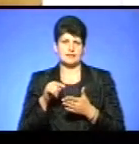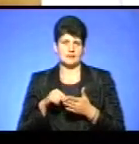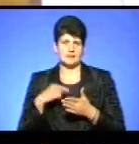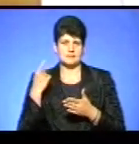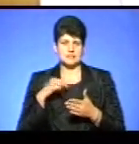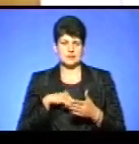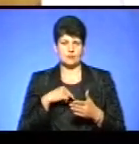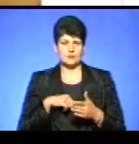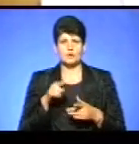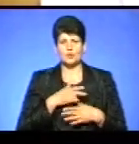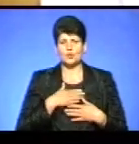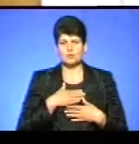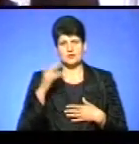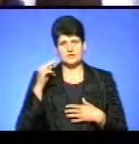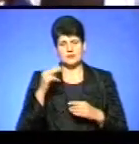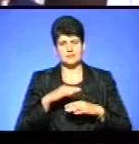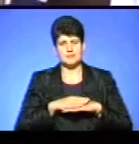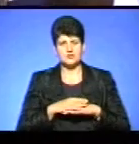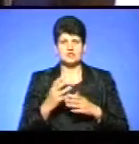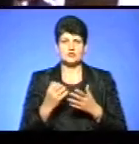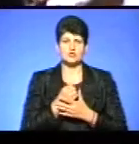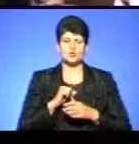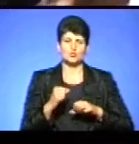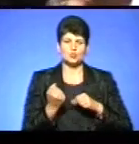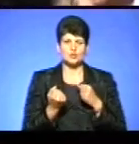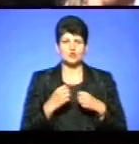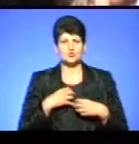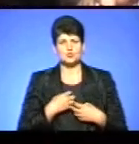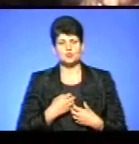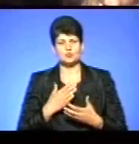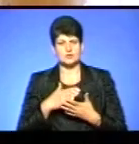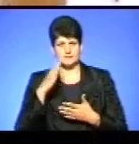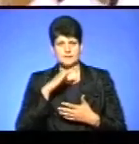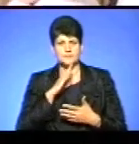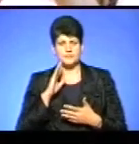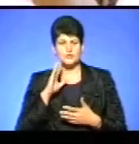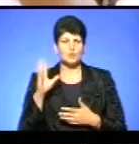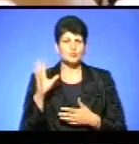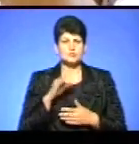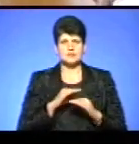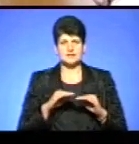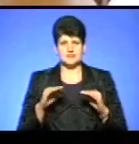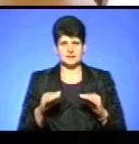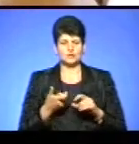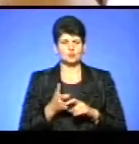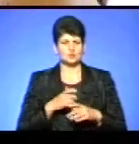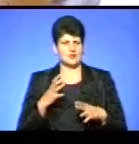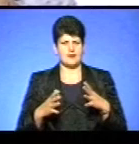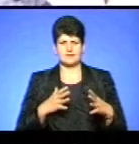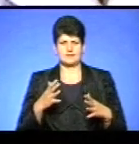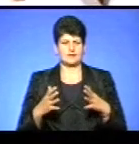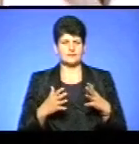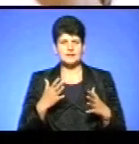Про їхні улюблені навчальні предмети, чи знайшли вже друзів, чи не сумують за батьками. Усі діти гіперактивні. Вони